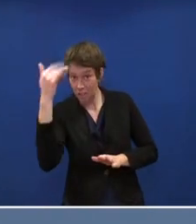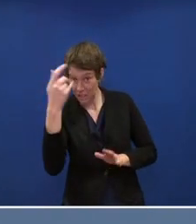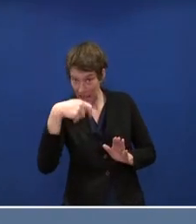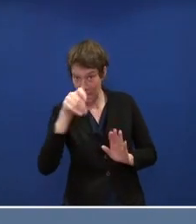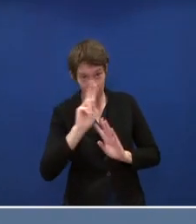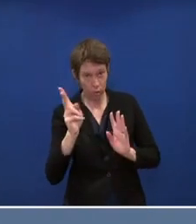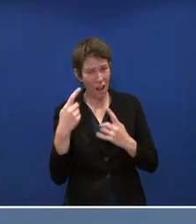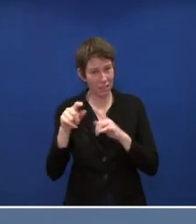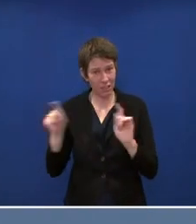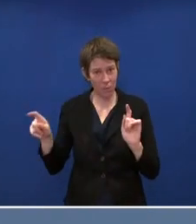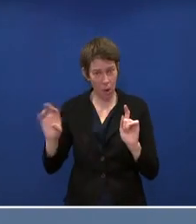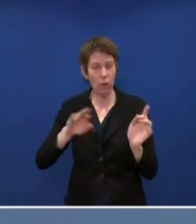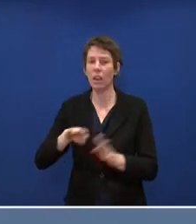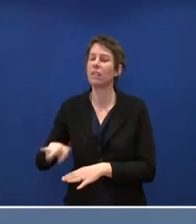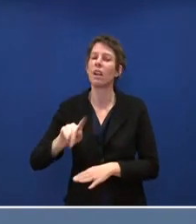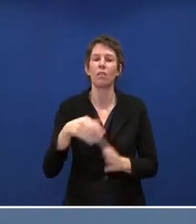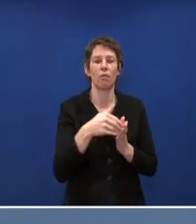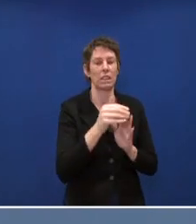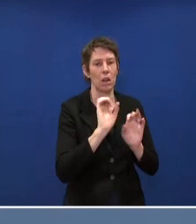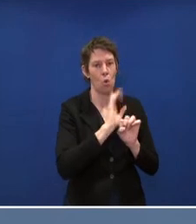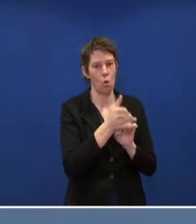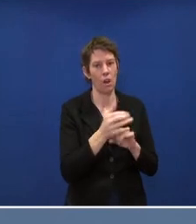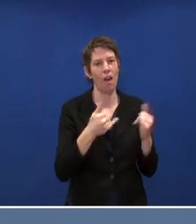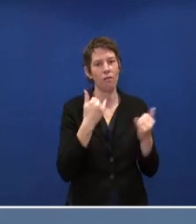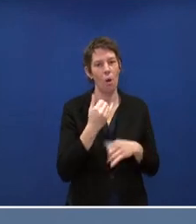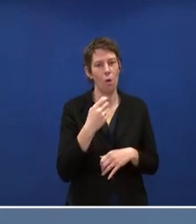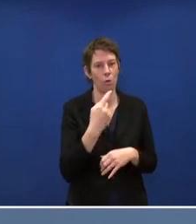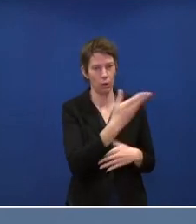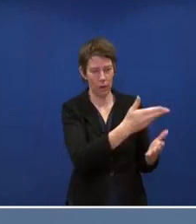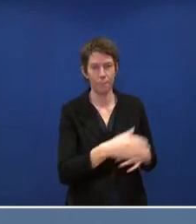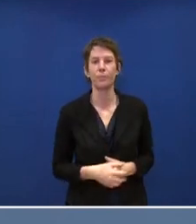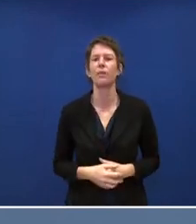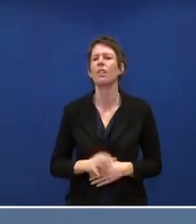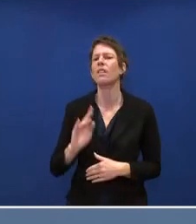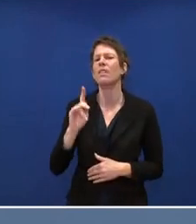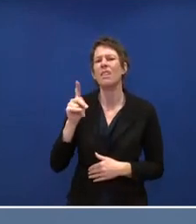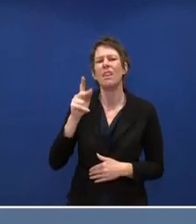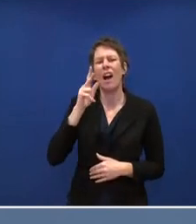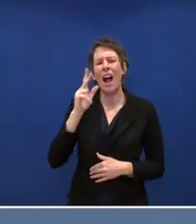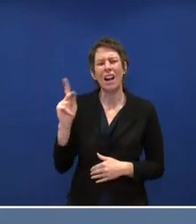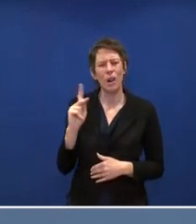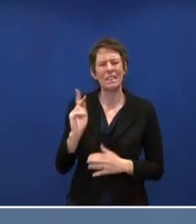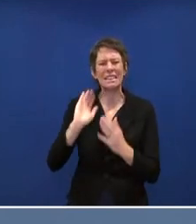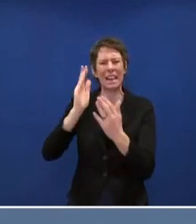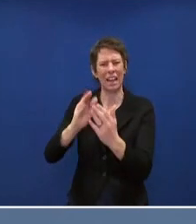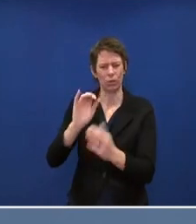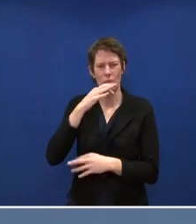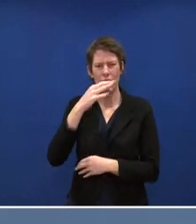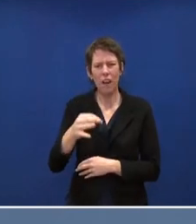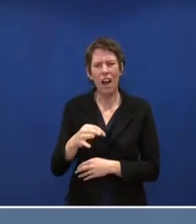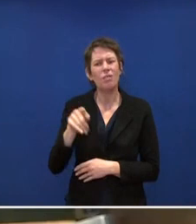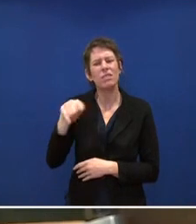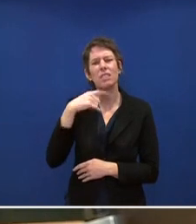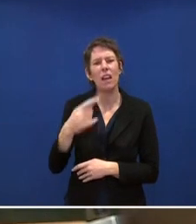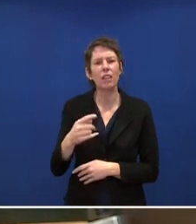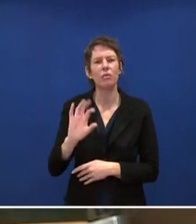Okay, dann machen wir erst mal mit Corona weiter. Frau Küfner, bitte. Herr Kauz, ich habe da noch mal eine direkte Nachfrage, weil Sie sagen, Sie gehen nicht davon aus,